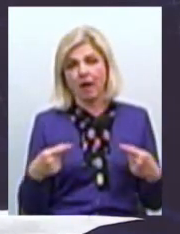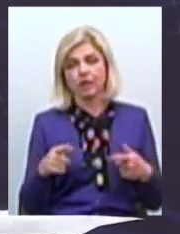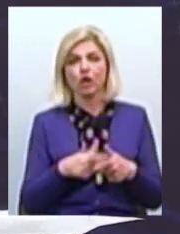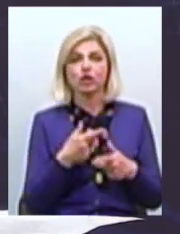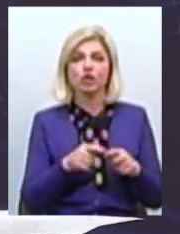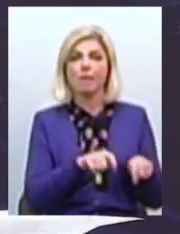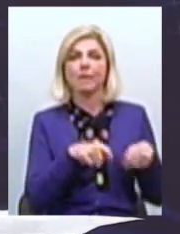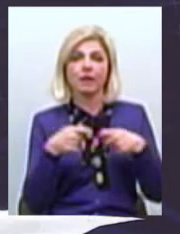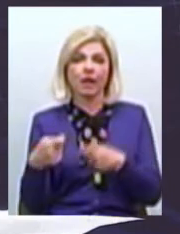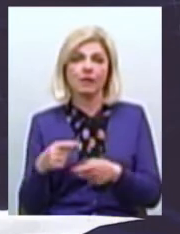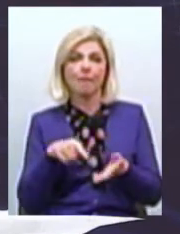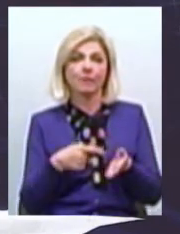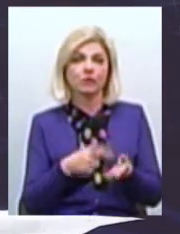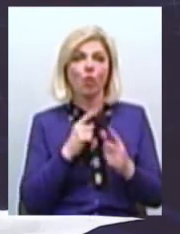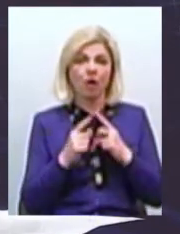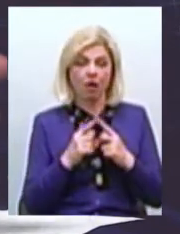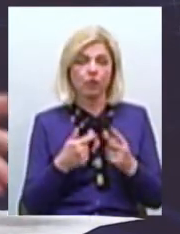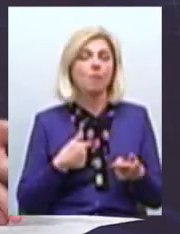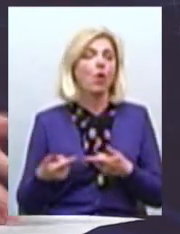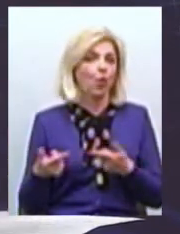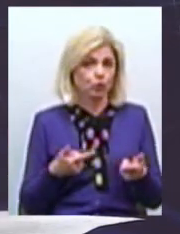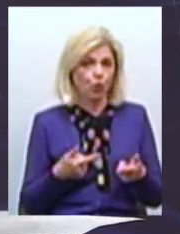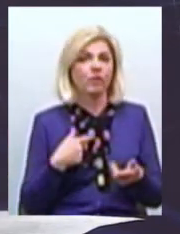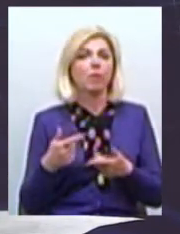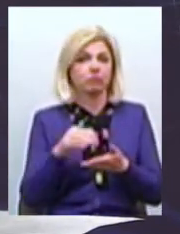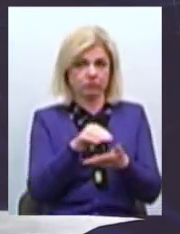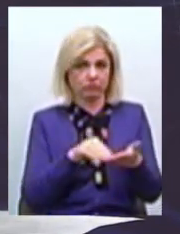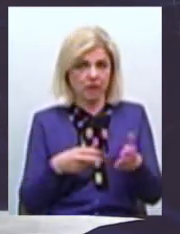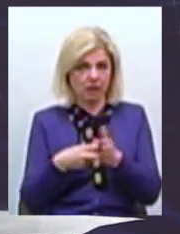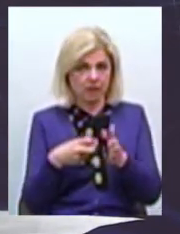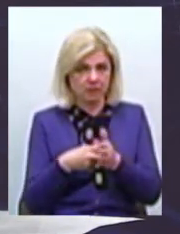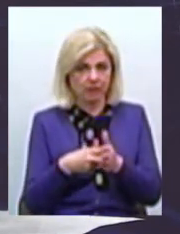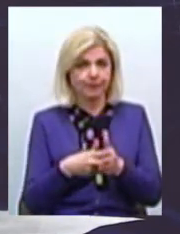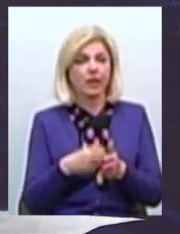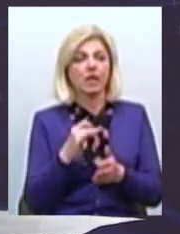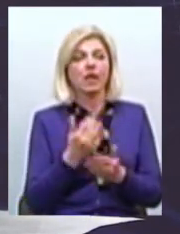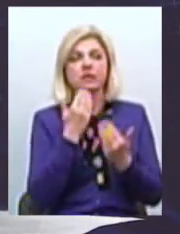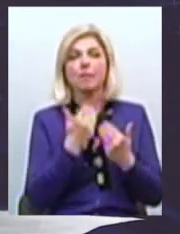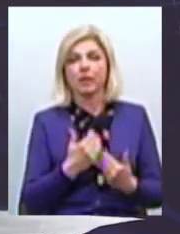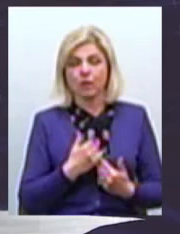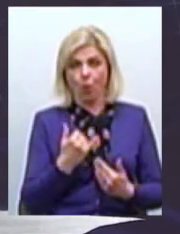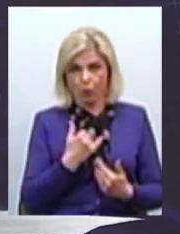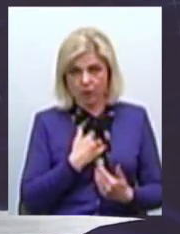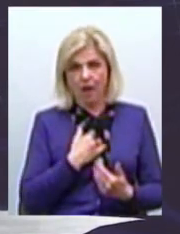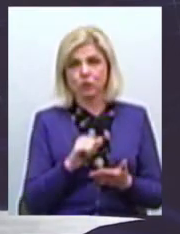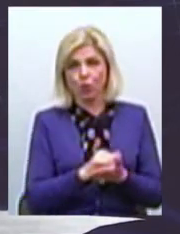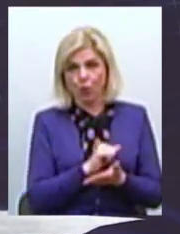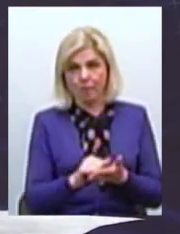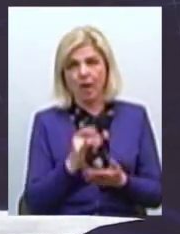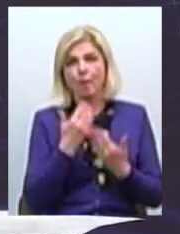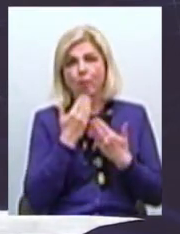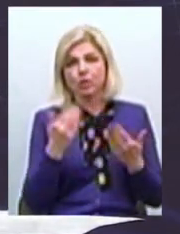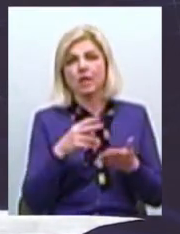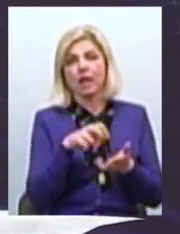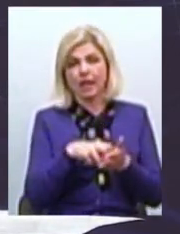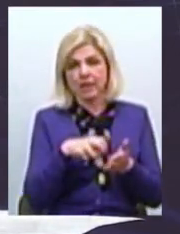передати міську раду, ми готові, ми написали листи Андрієнко запитав, нас документи відповідні І останній лист, який був